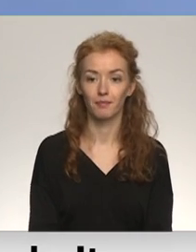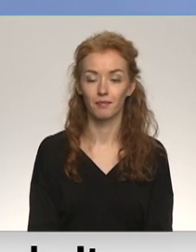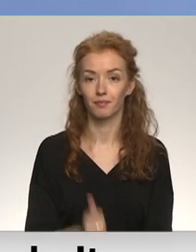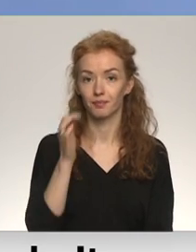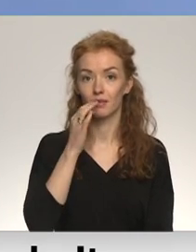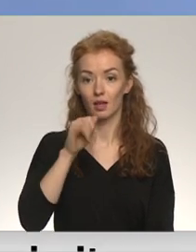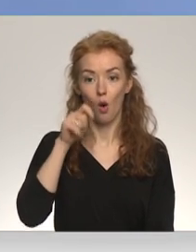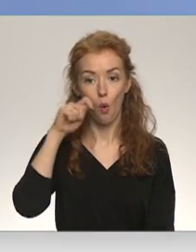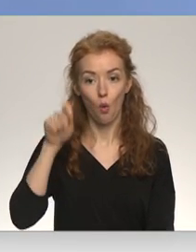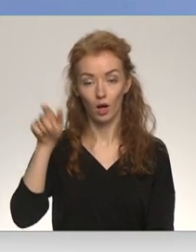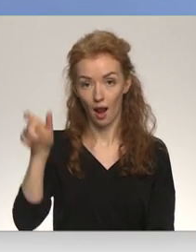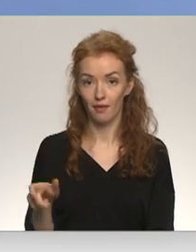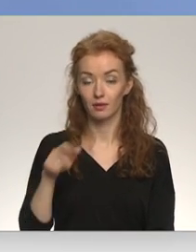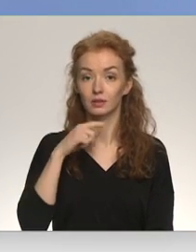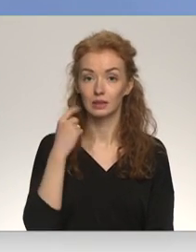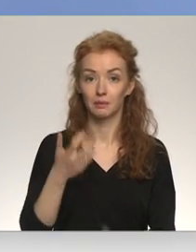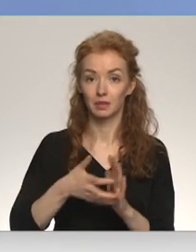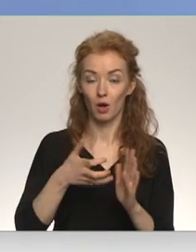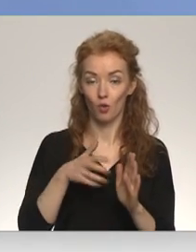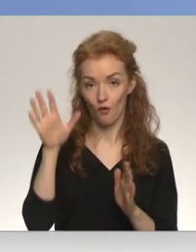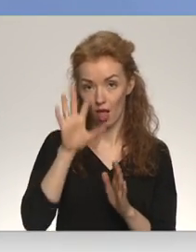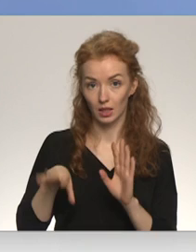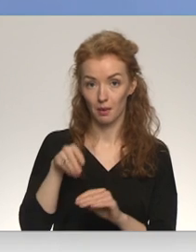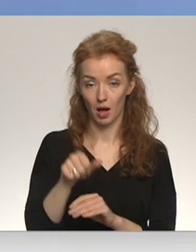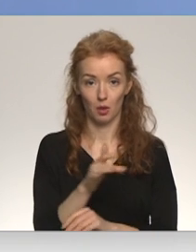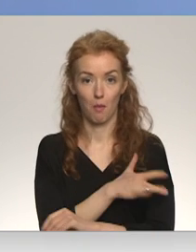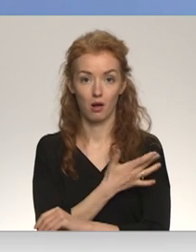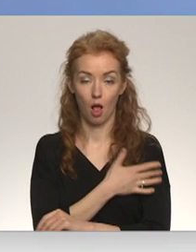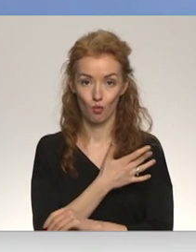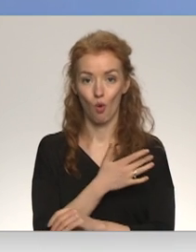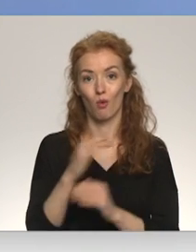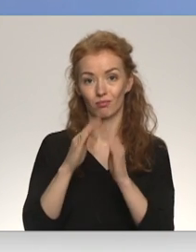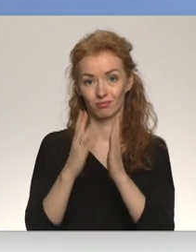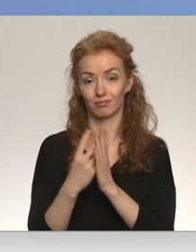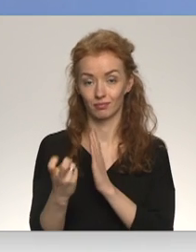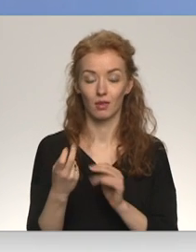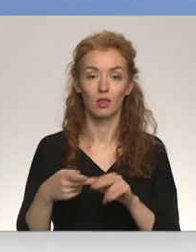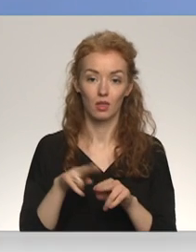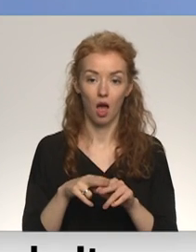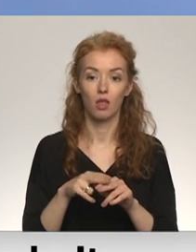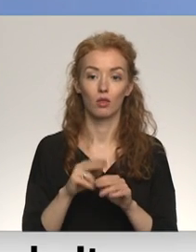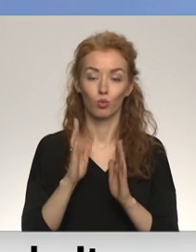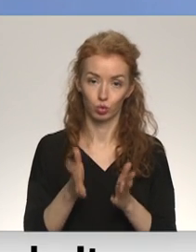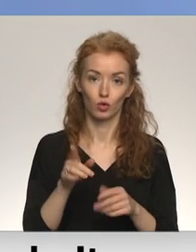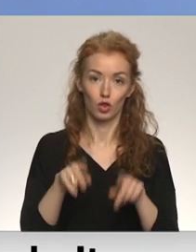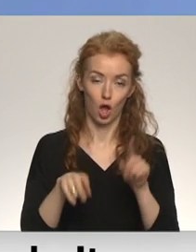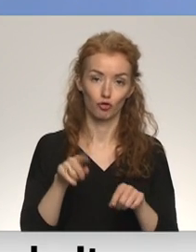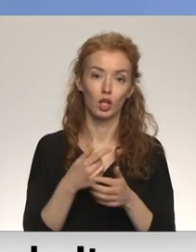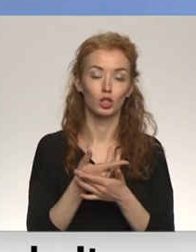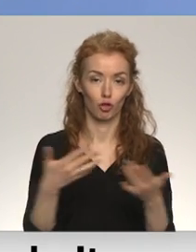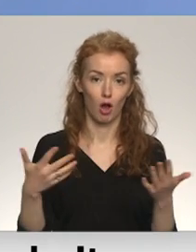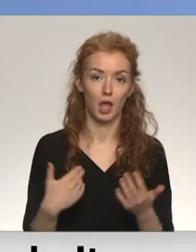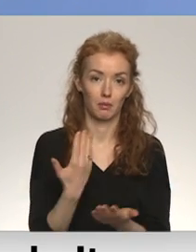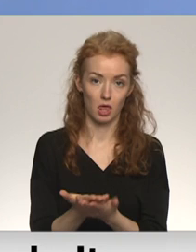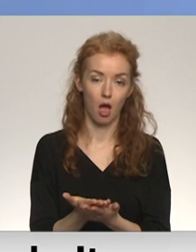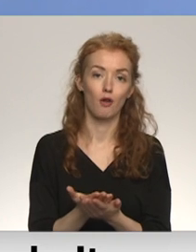Ukraiņas civili iedzīvotājs vēlas izmantot šo valsts apmaksāto pakalpojumu par izmitināšanu, tad būs arī reizēm tie piedāvājumi arī